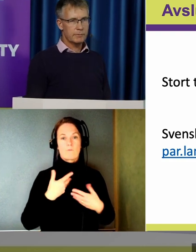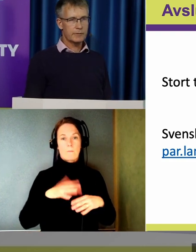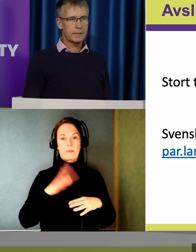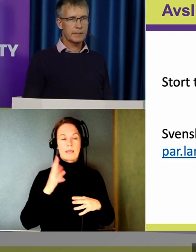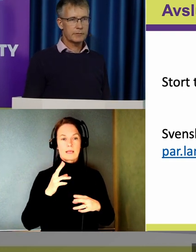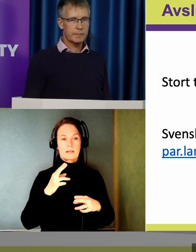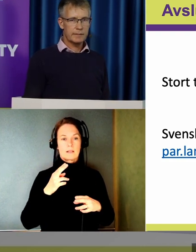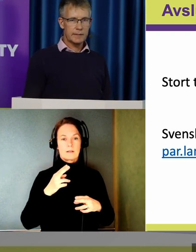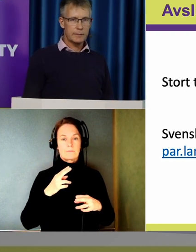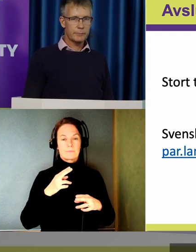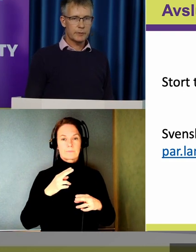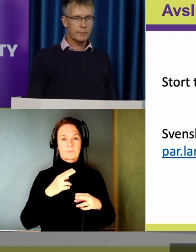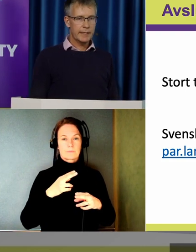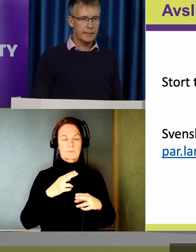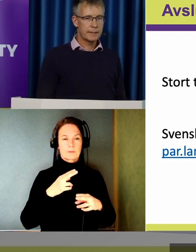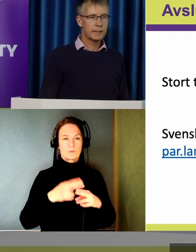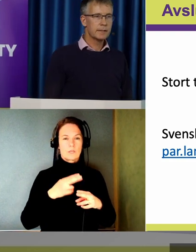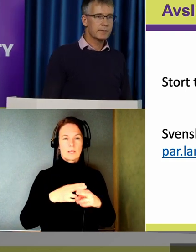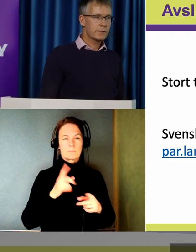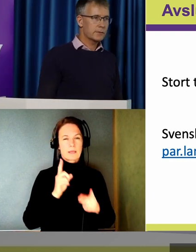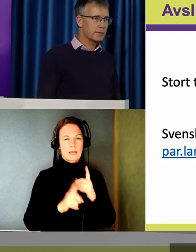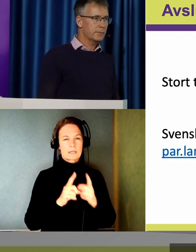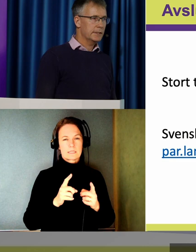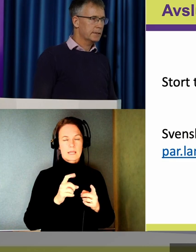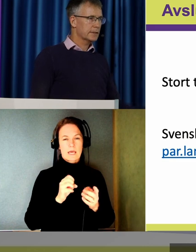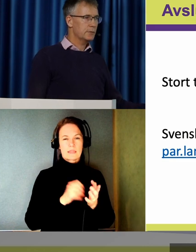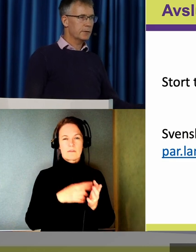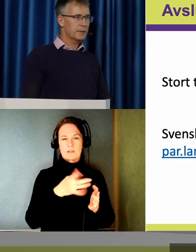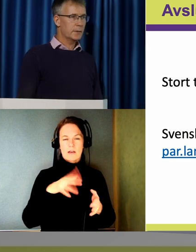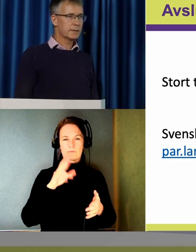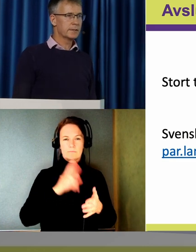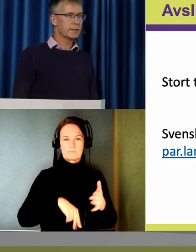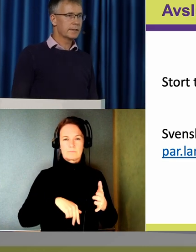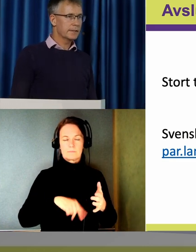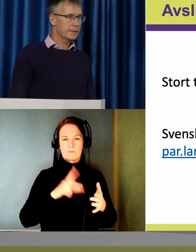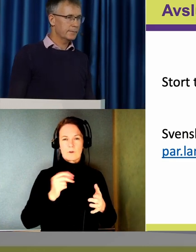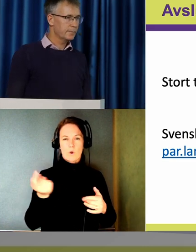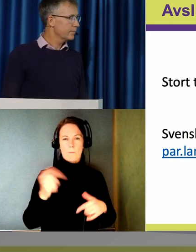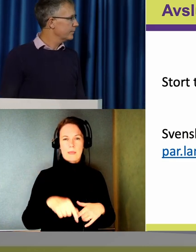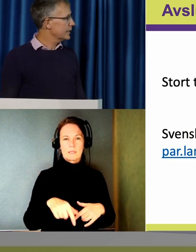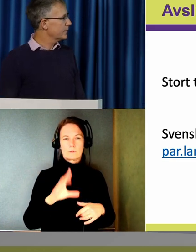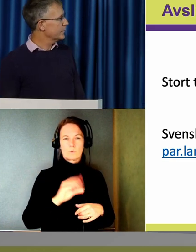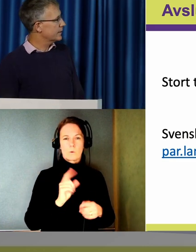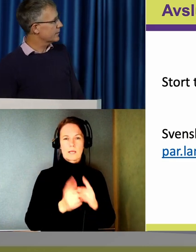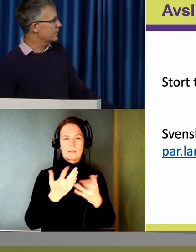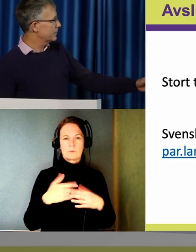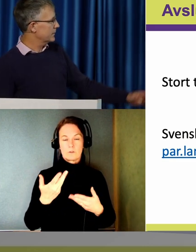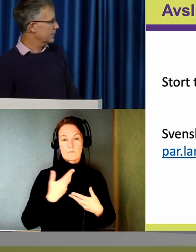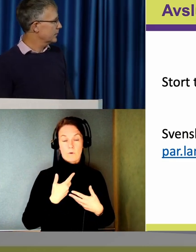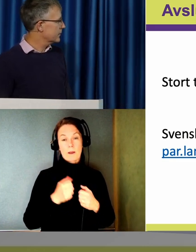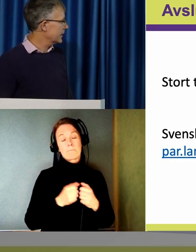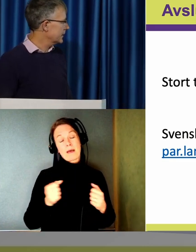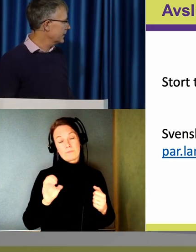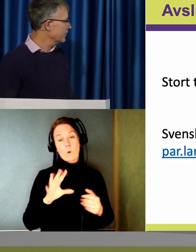Nu kan det nog vara så att eftersom ni signade upp för att komma hit. Så kommer ni kanske få dem ändå. Men om inte så